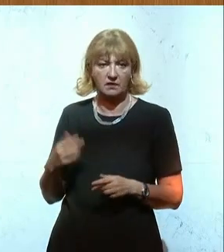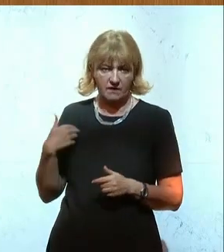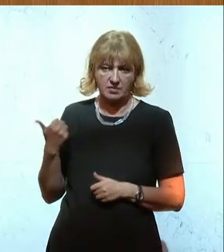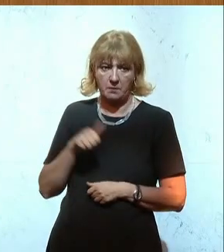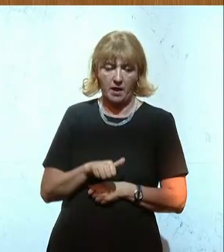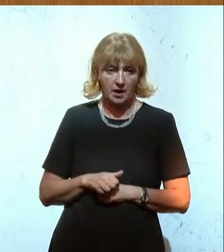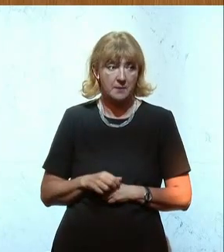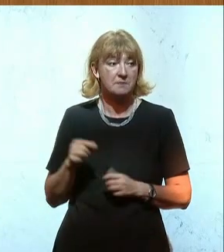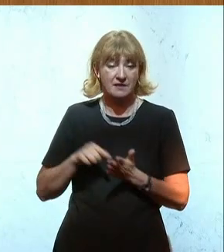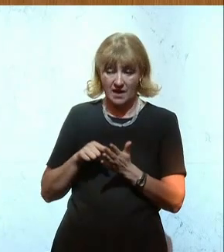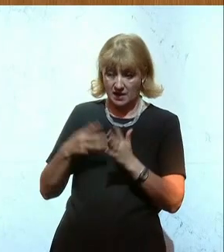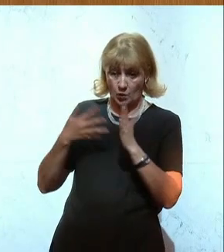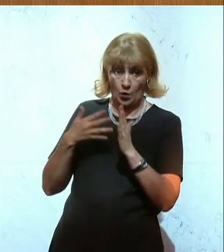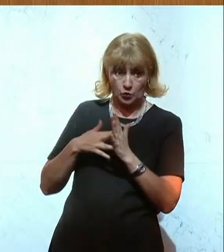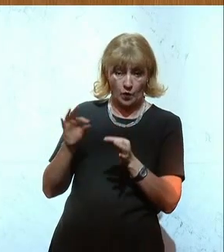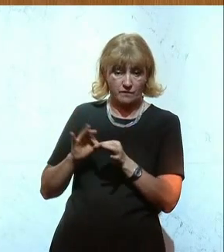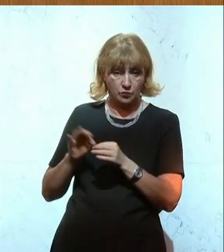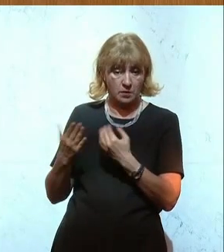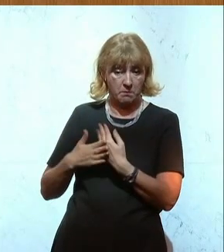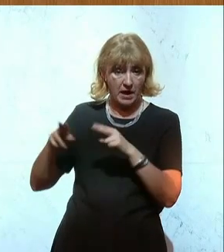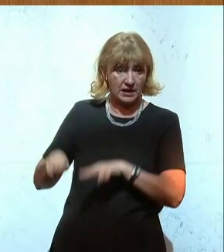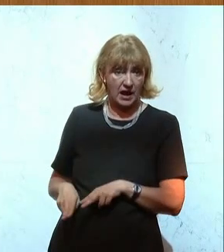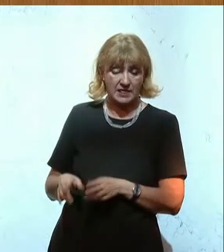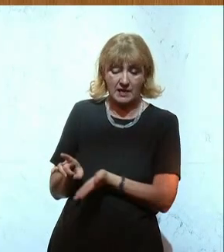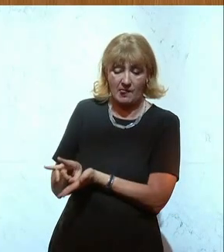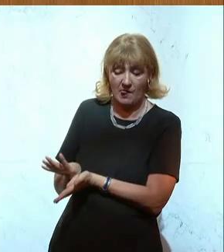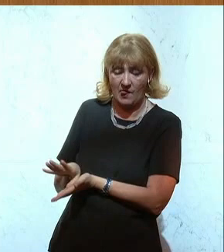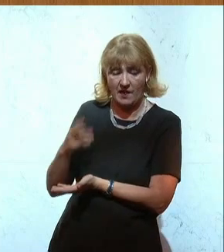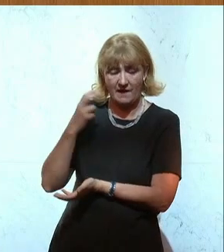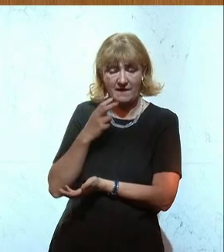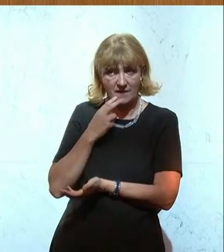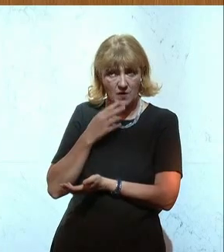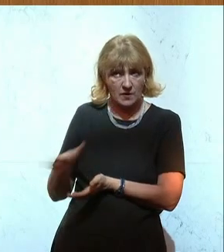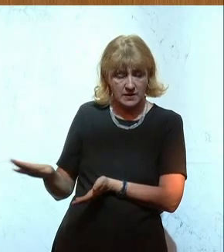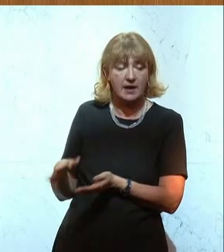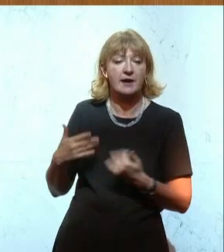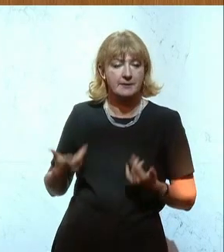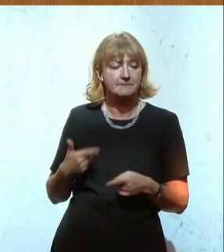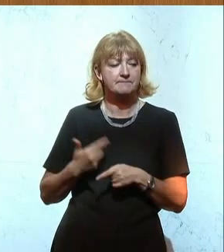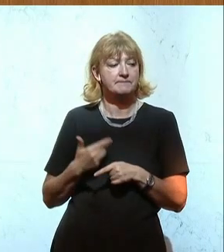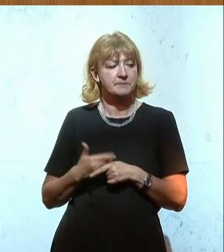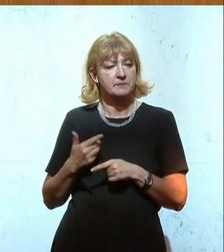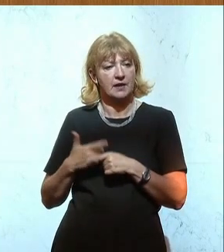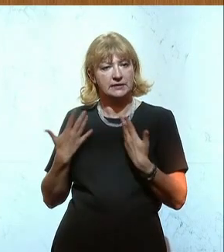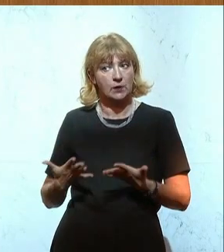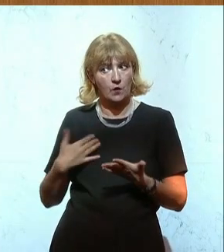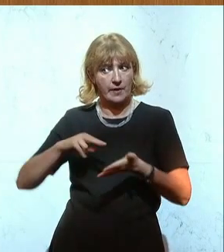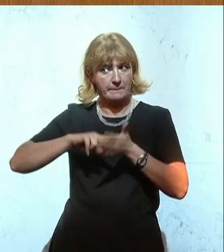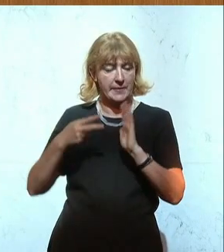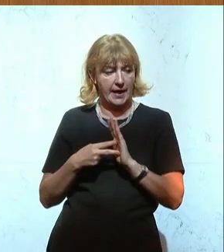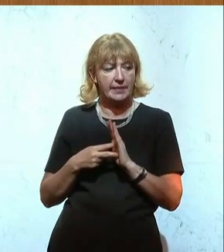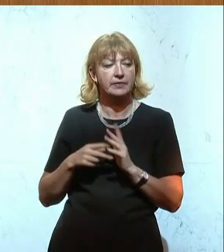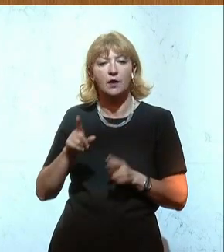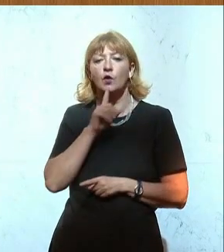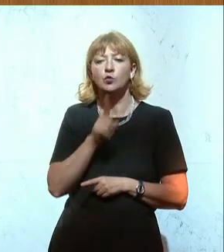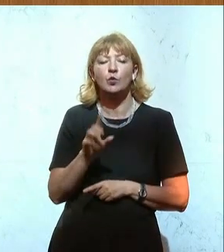Und um die Kontrollfunktion des Beirates auszuschalten, wurde die Wesentlichkeitsschwelle so angesetzt, dass